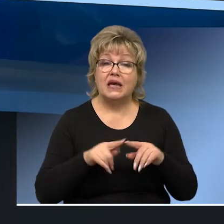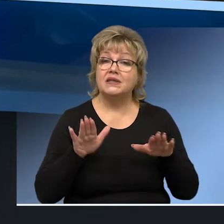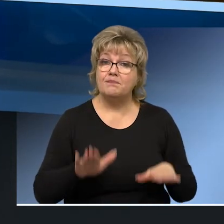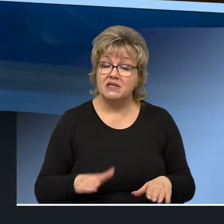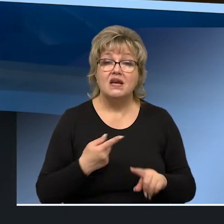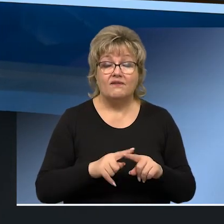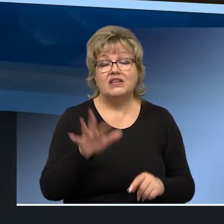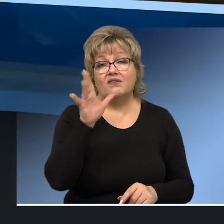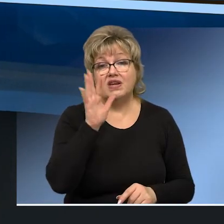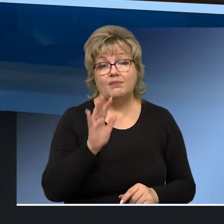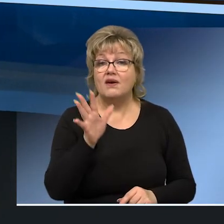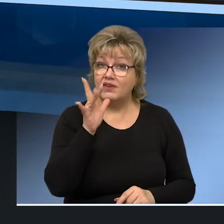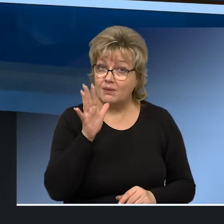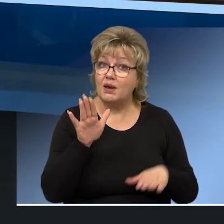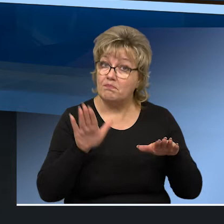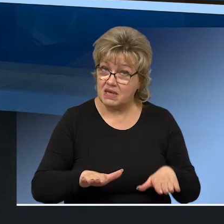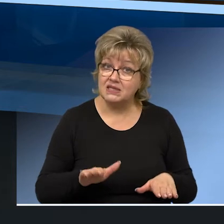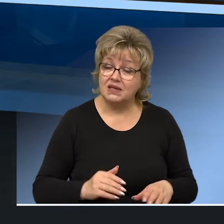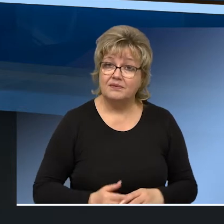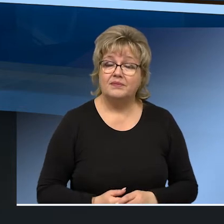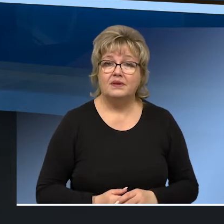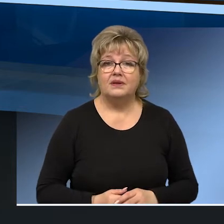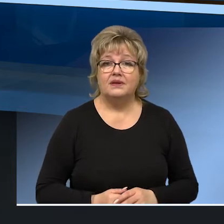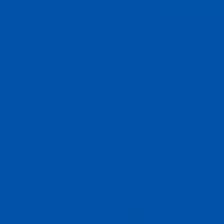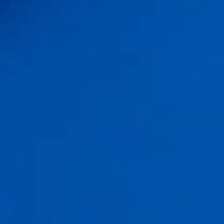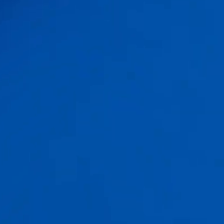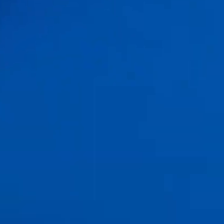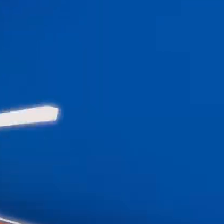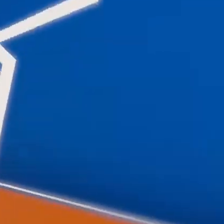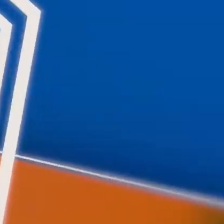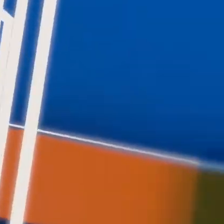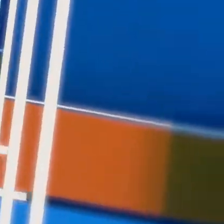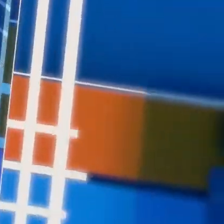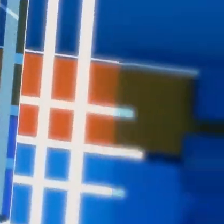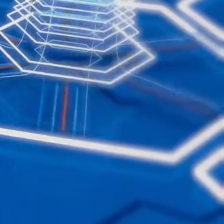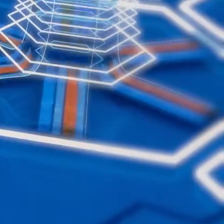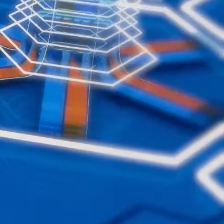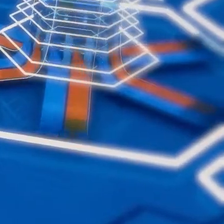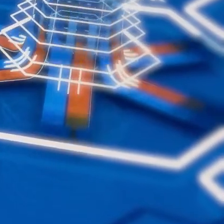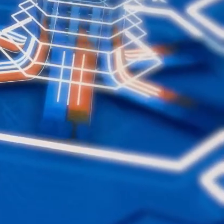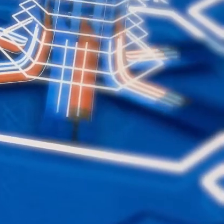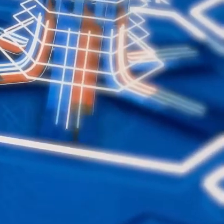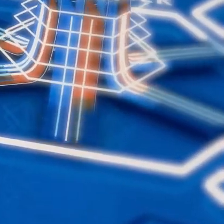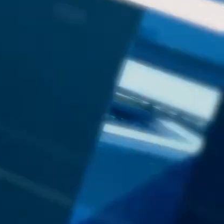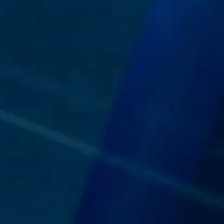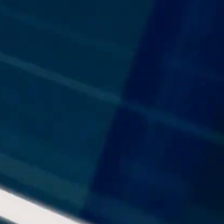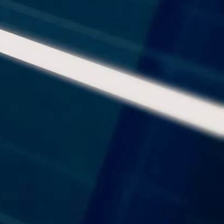вторник на этом же месте в это же время. Время местное. Редактор субтитров.Семкин